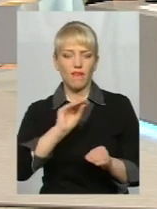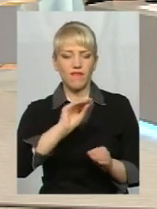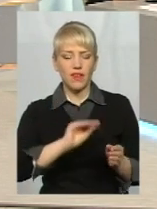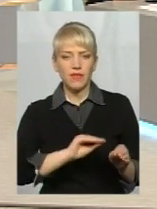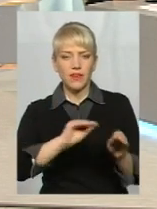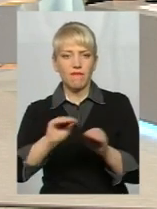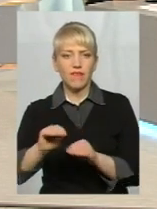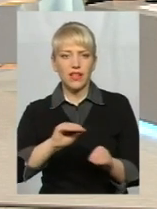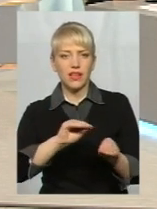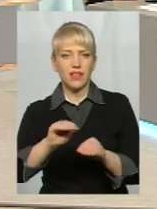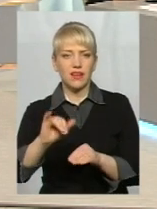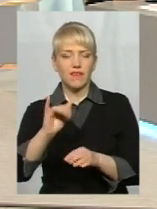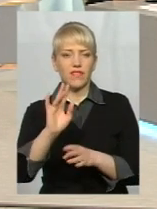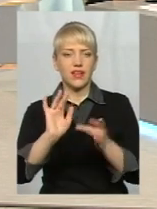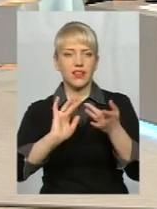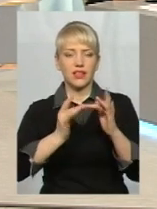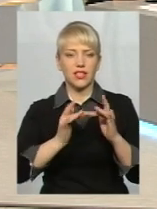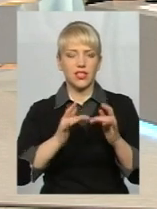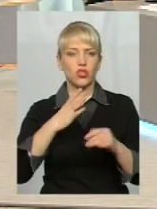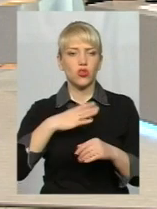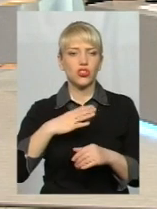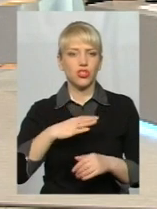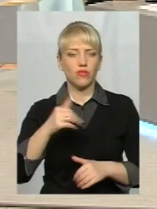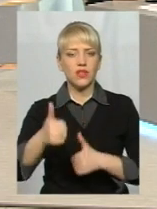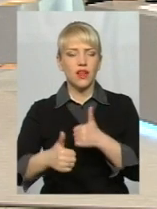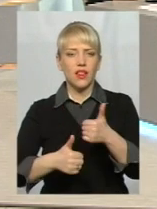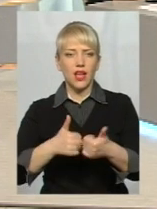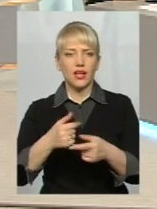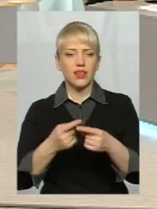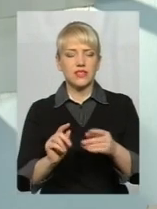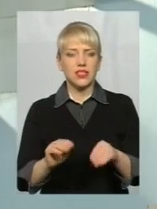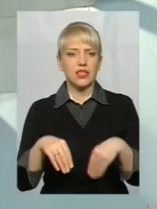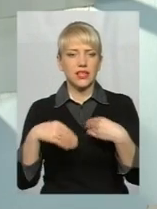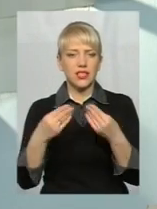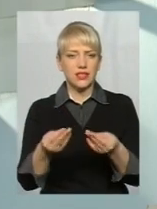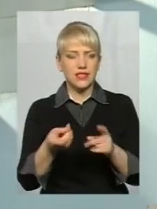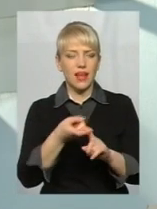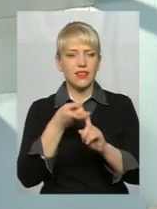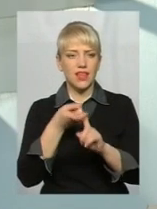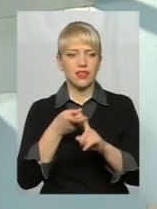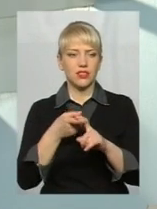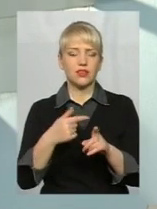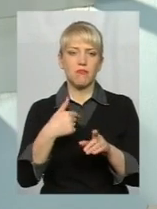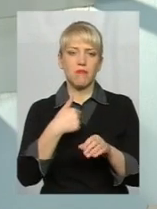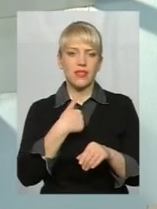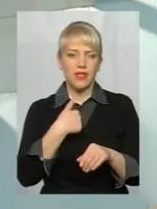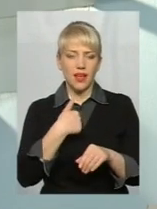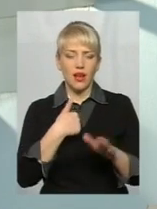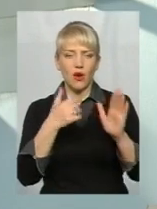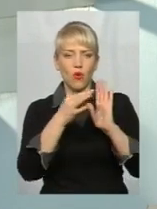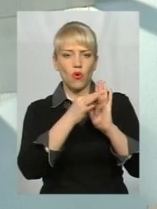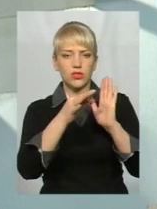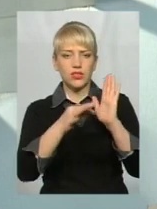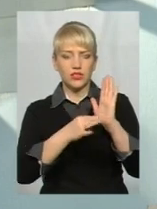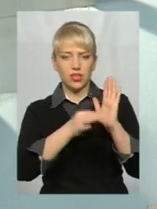очікування отримання лайків, призводить до теж такої певної залежності. Мене оцінюють як